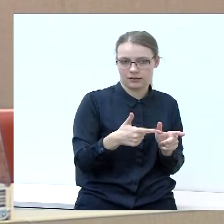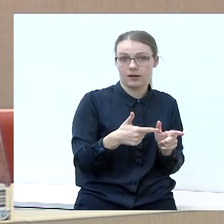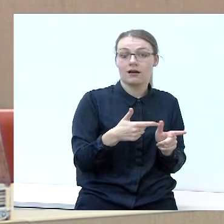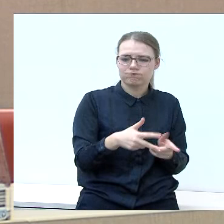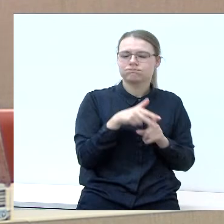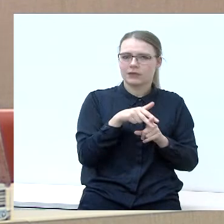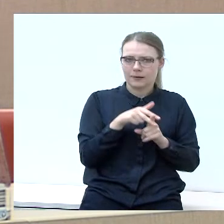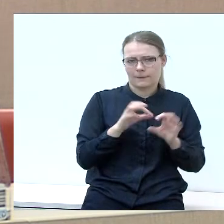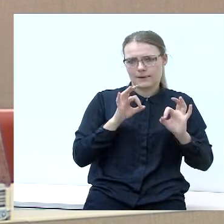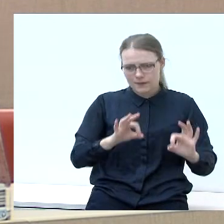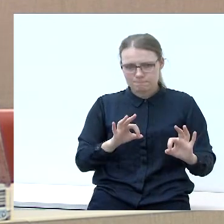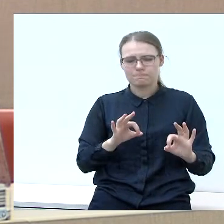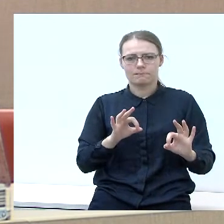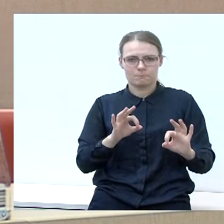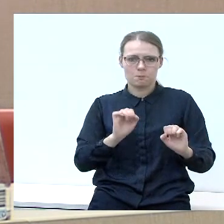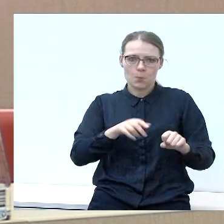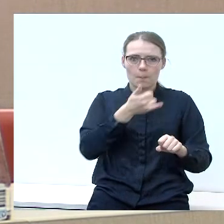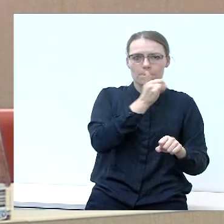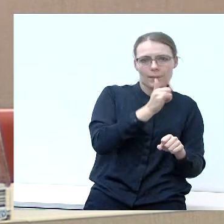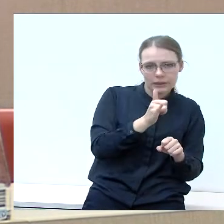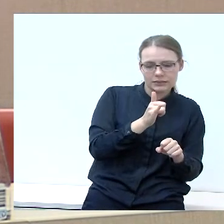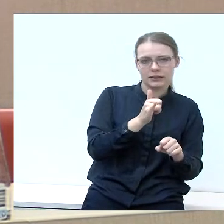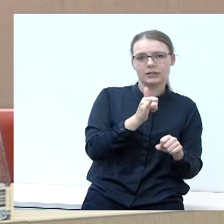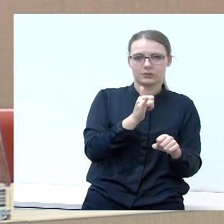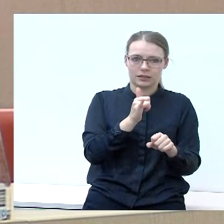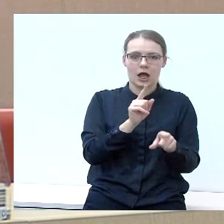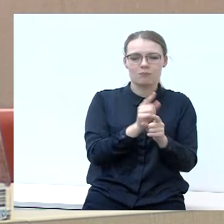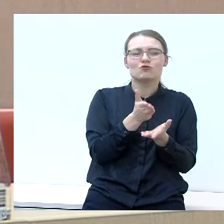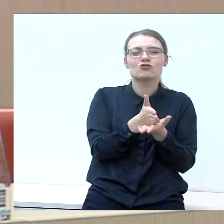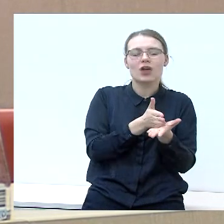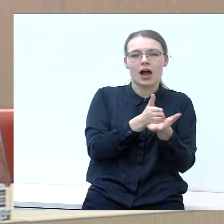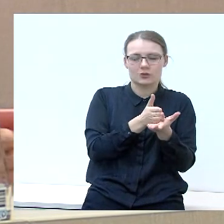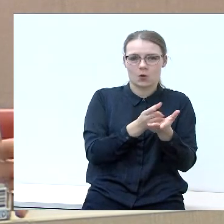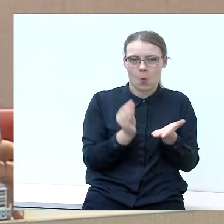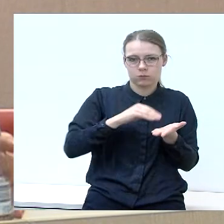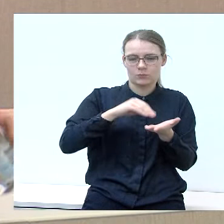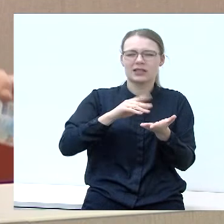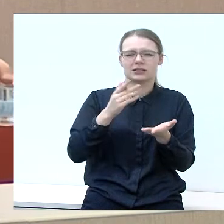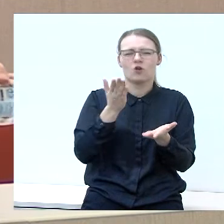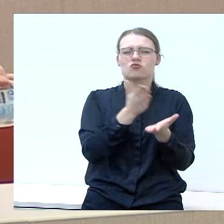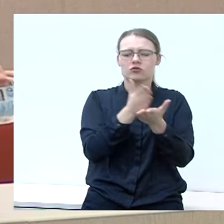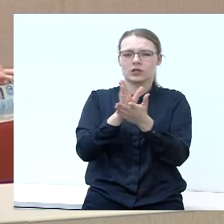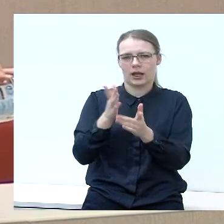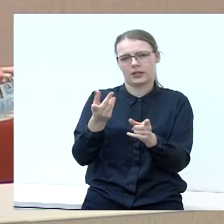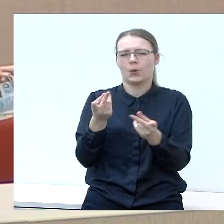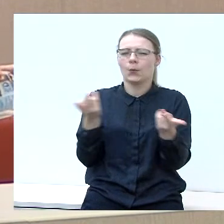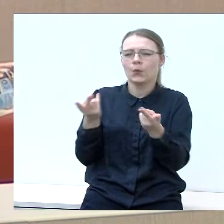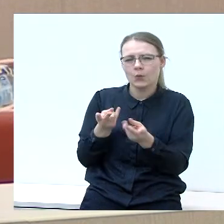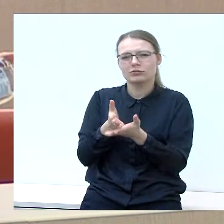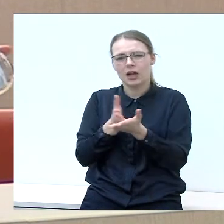atlikti praktiką, taip pustigirdami šiokiai tokį vadinimą stažą, kuriuo reikalauja vėliau būsimi